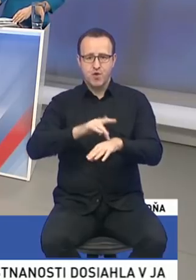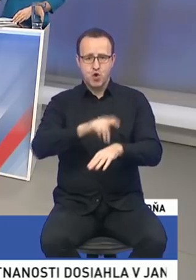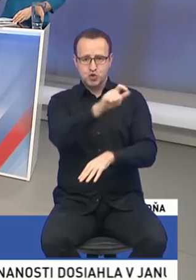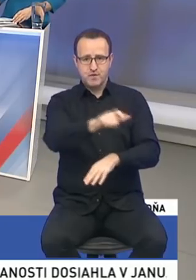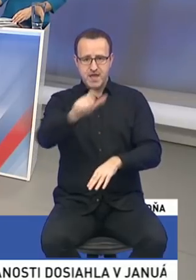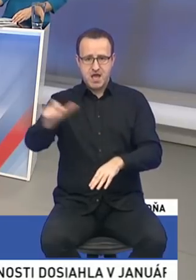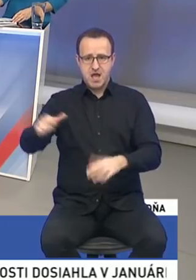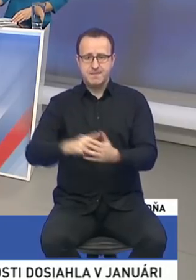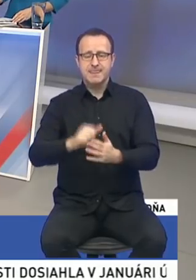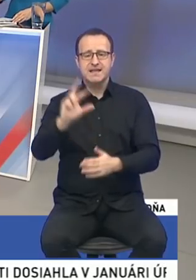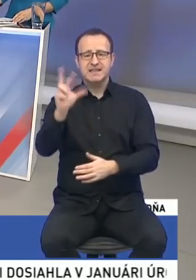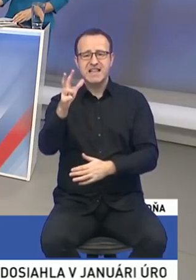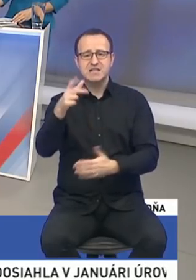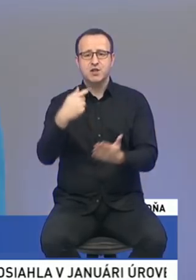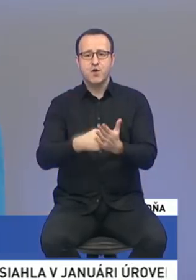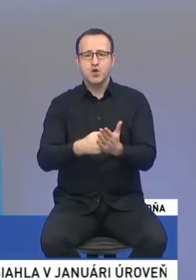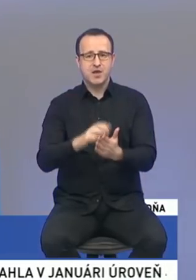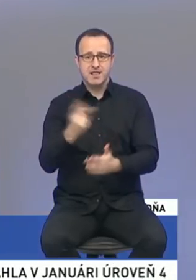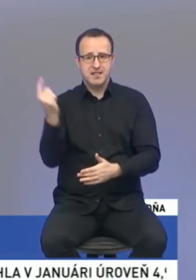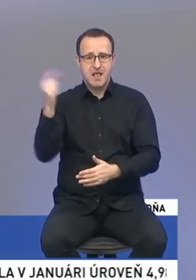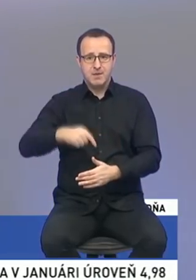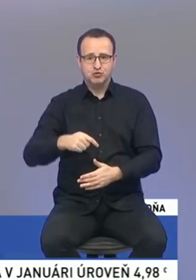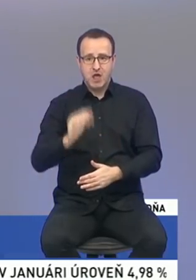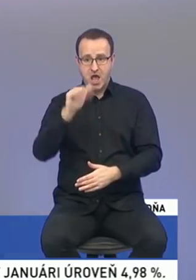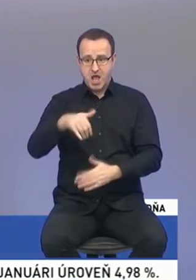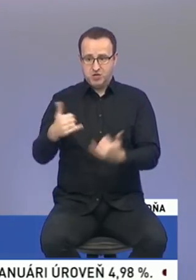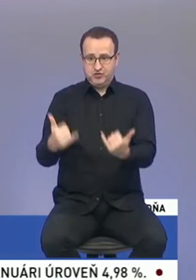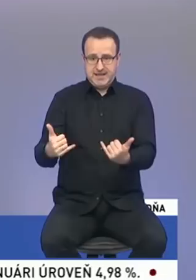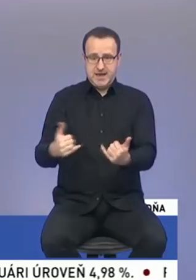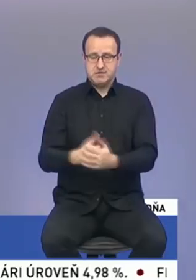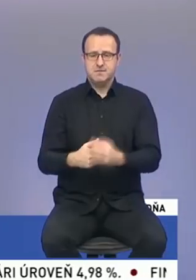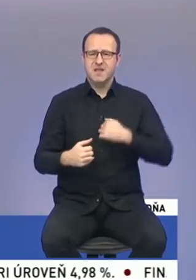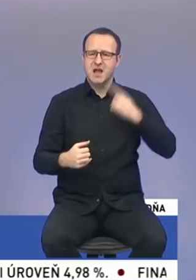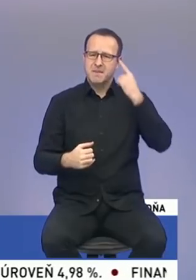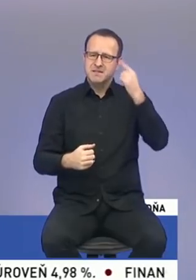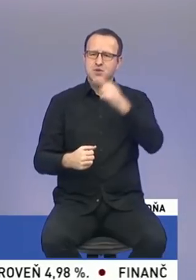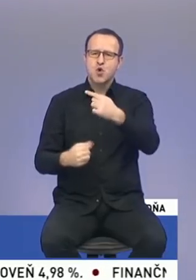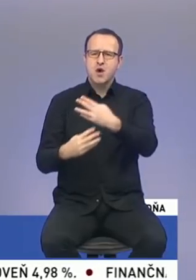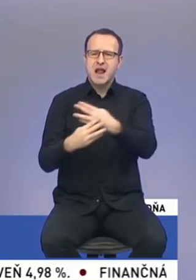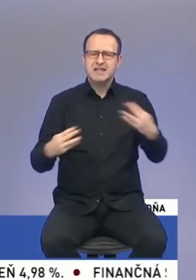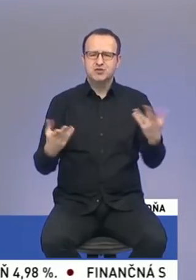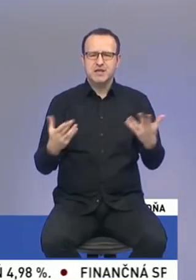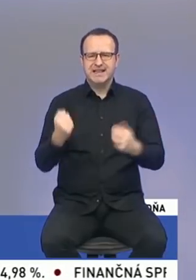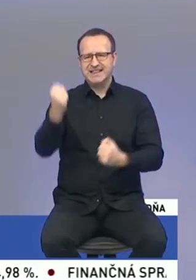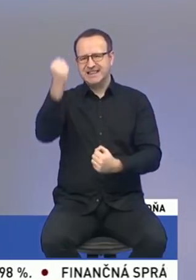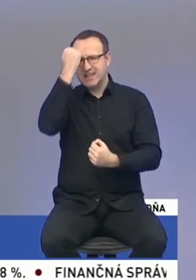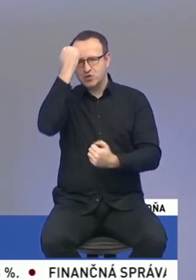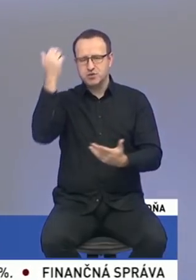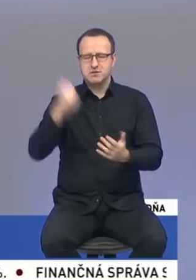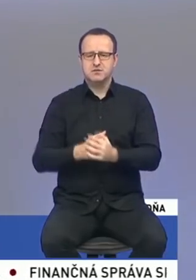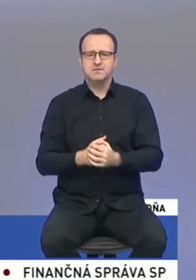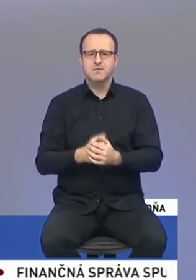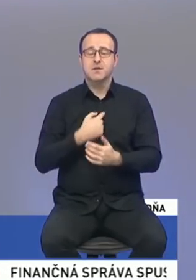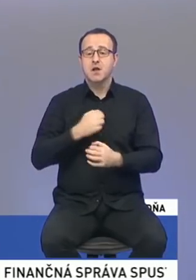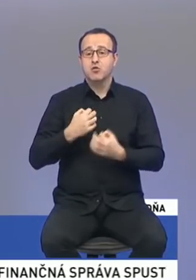jednoducho s tým 13. dôchodkom neprišli, tak si myslím, že to hraničí to až s takou drzosťou. Lebo ja si dovolím povedať, že